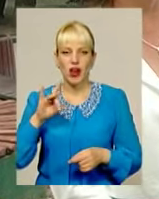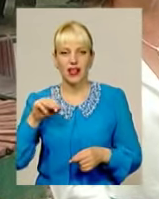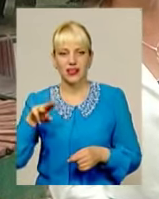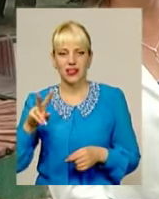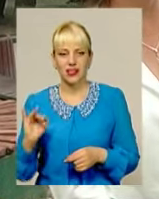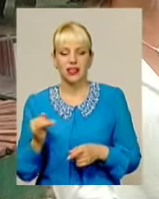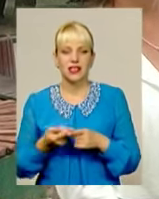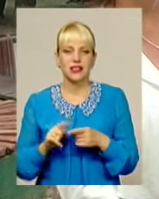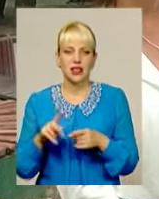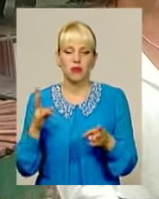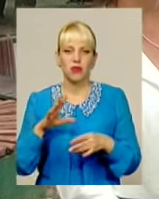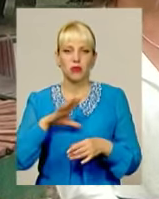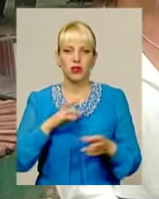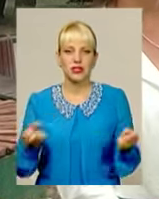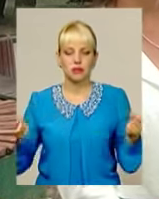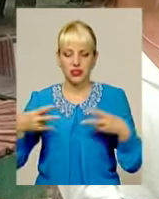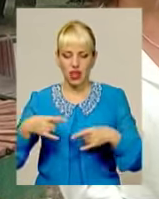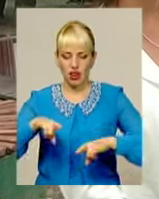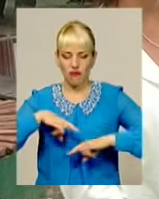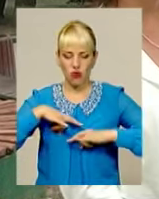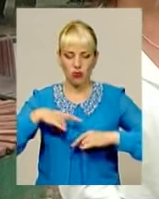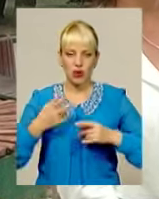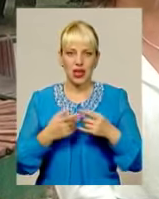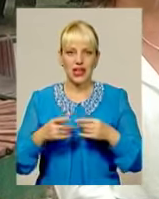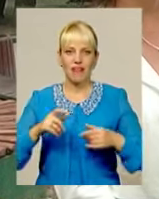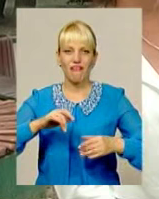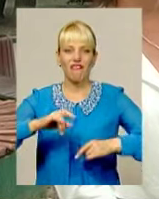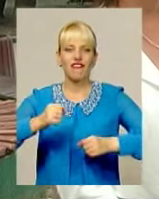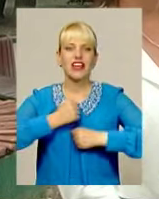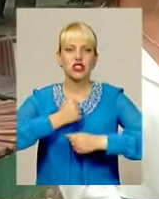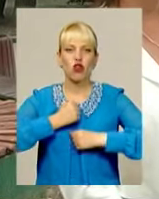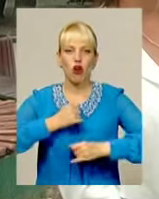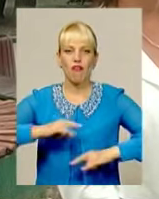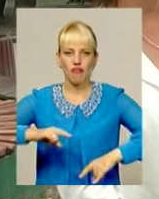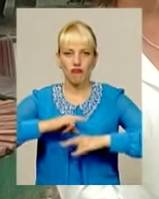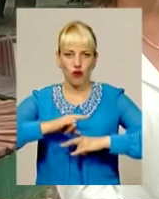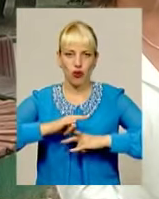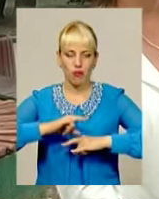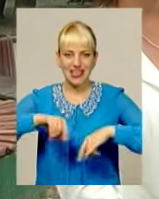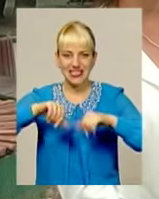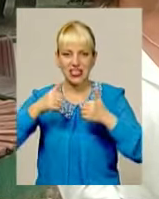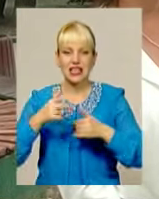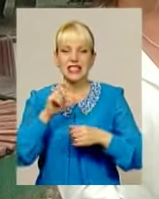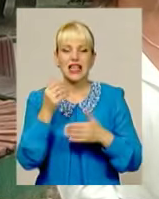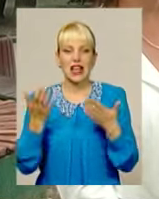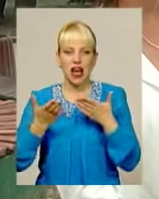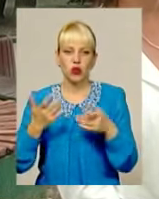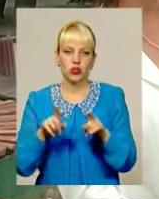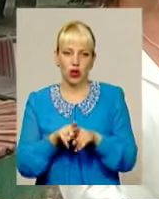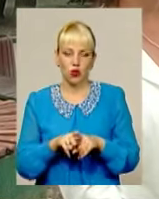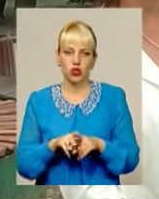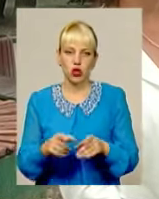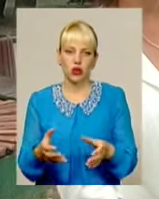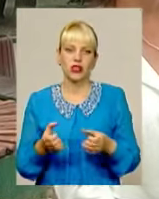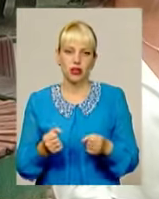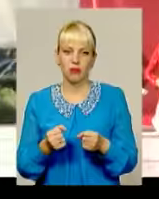мала бути спеціальна форма, стилізована військова форма, за яку, до речі, теж отримали